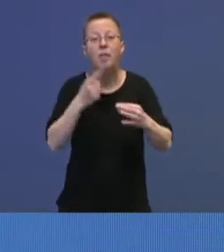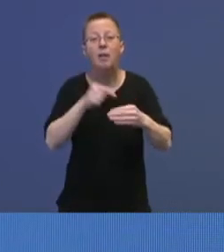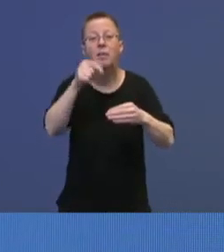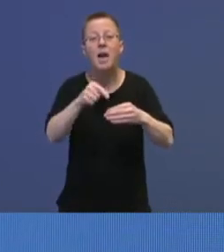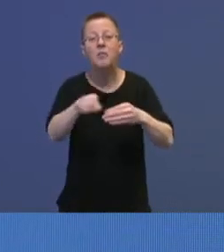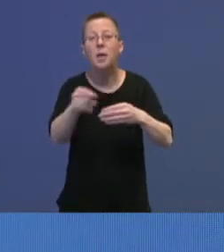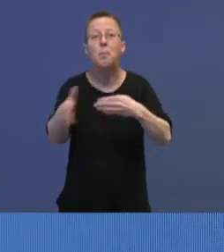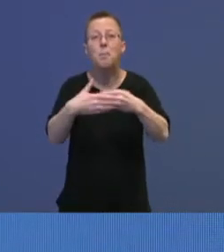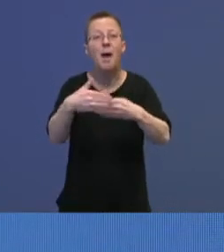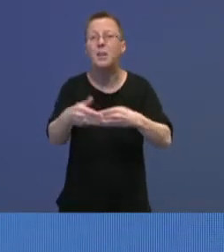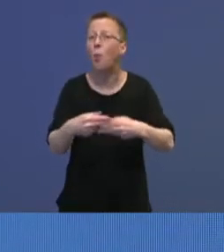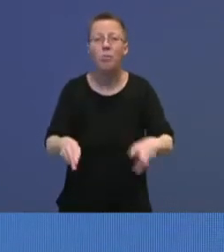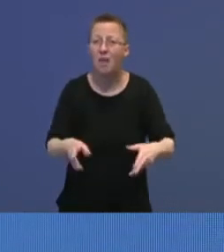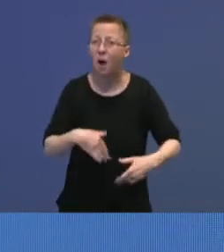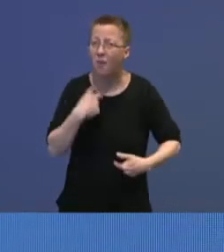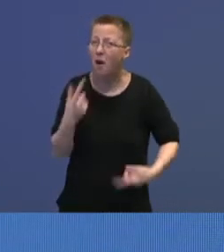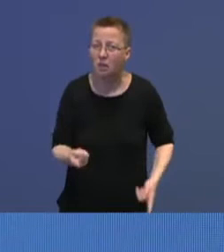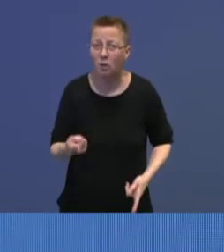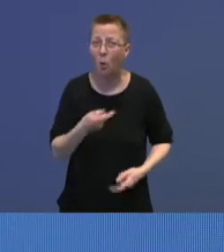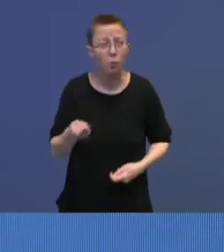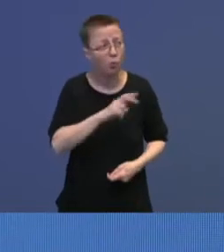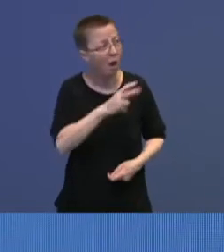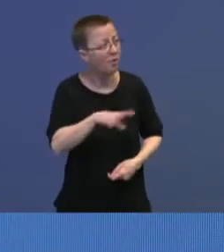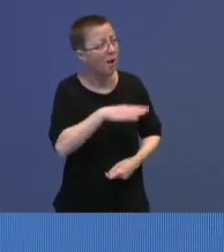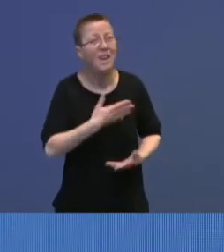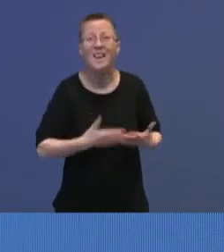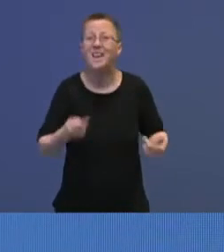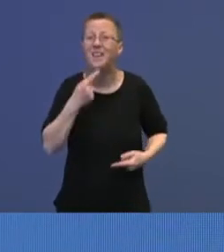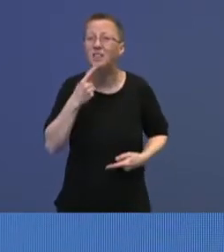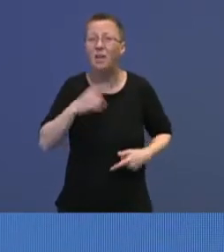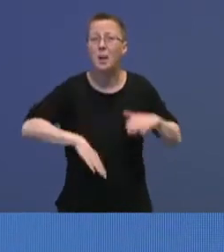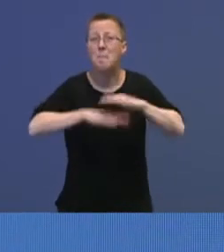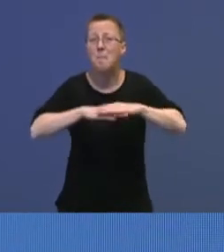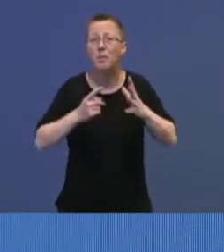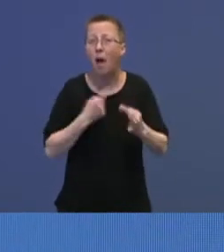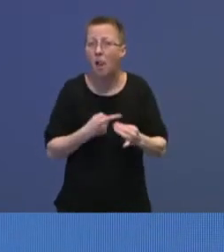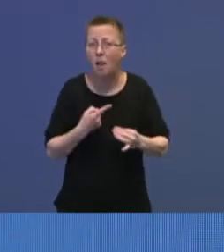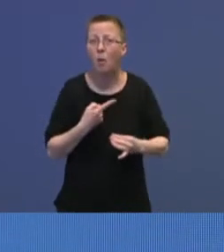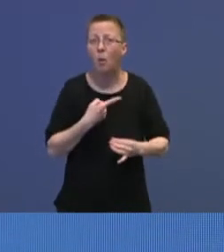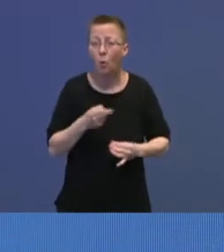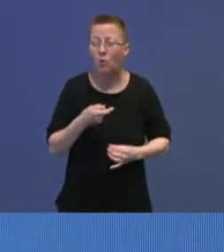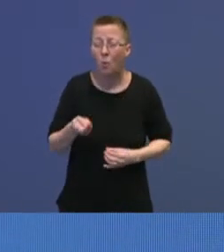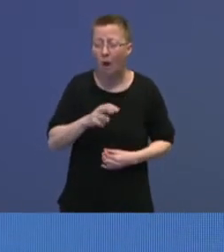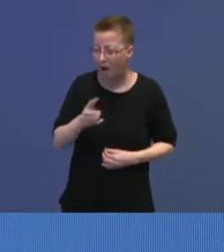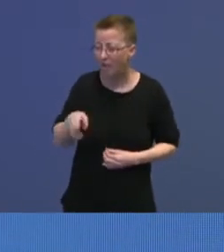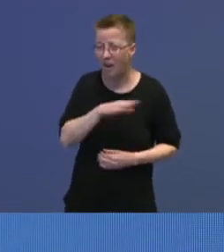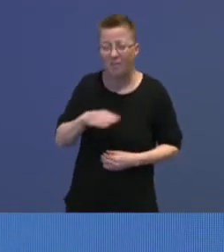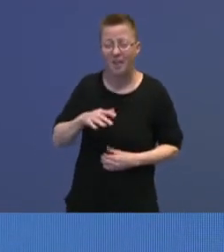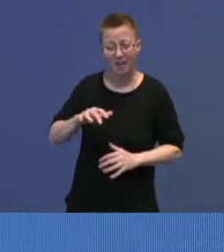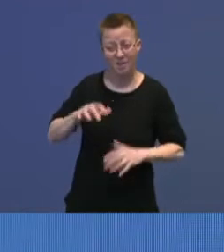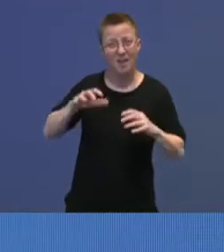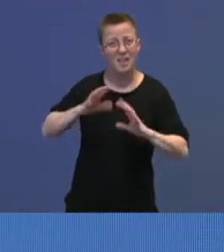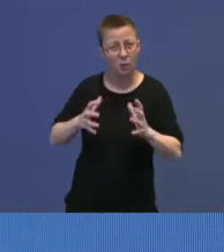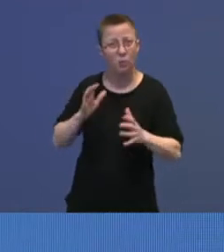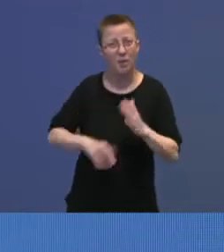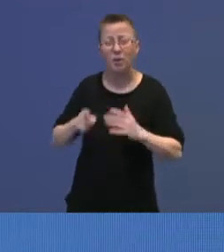Og det opplever jeg at det er ingen land rundt som har gjort. Som sagt så er jo de landene som er langt dårligere stilte enn oss, tar